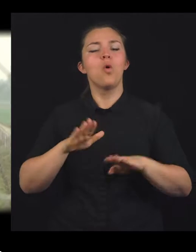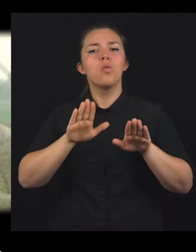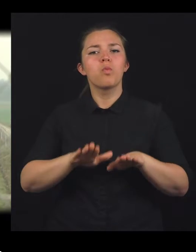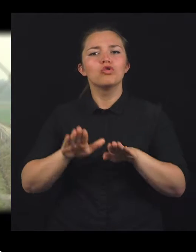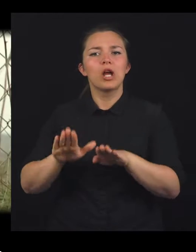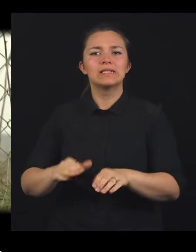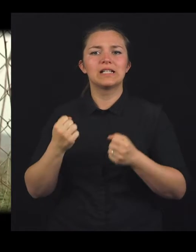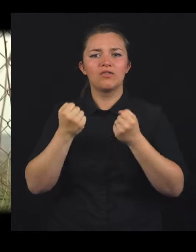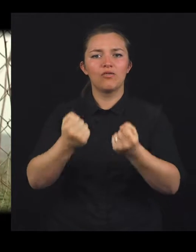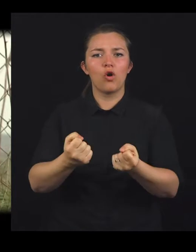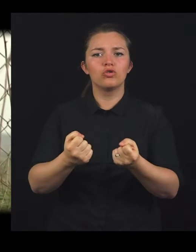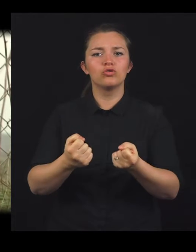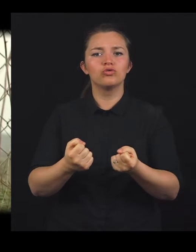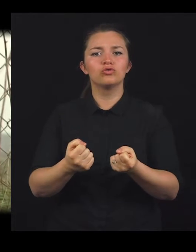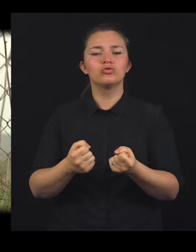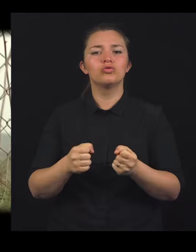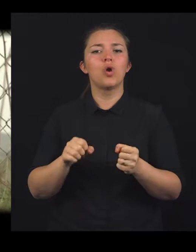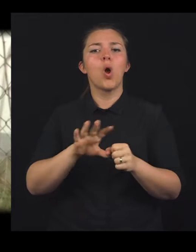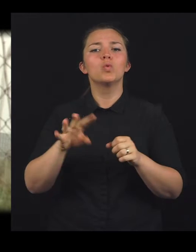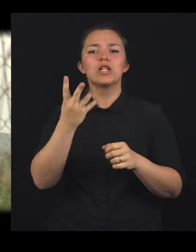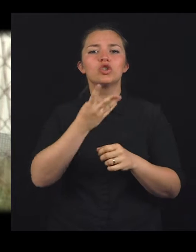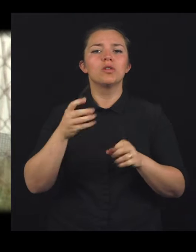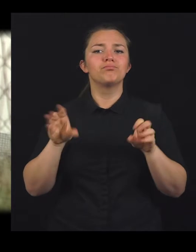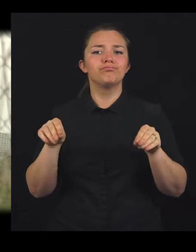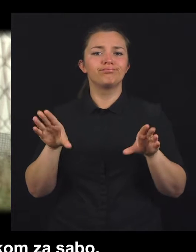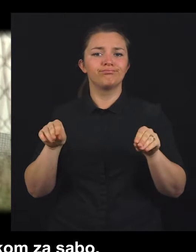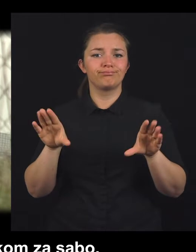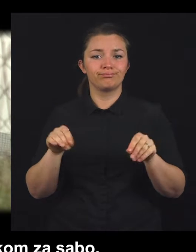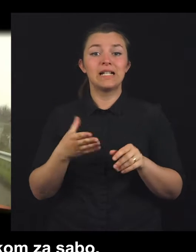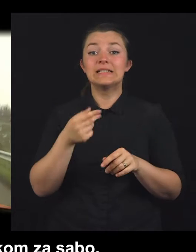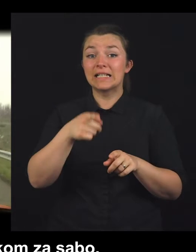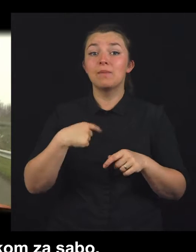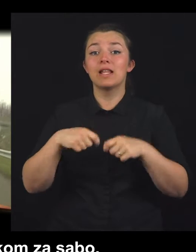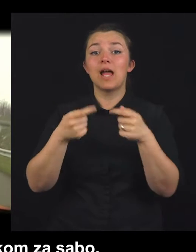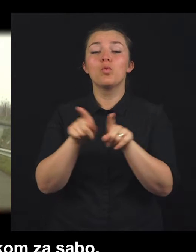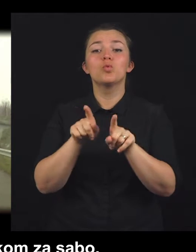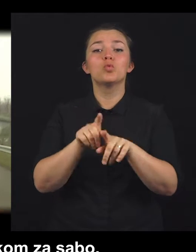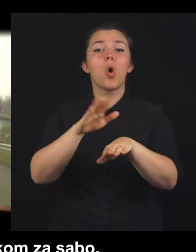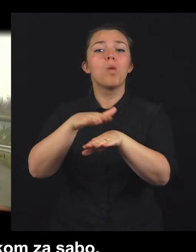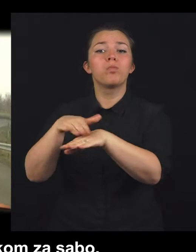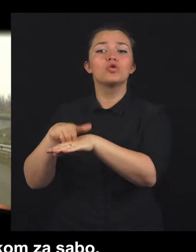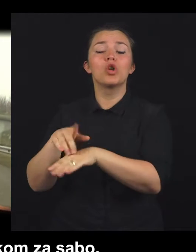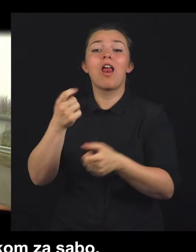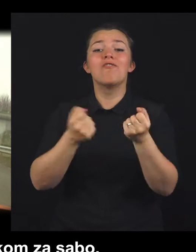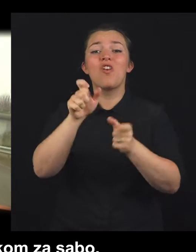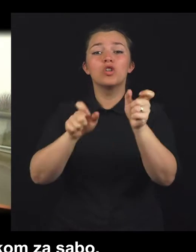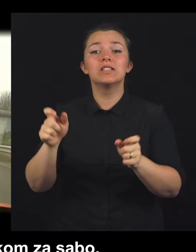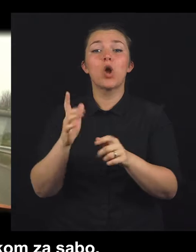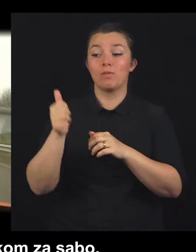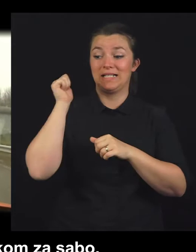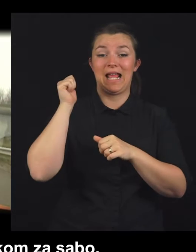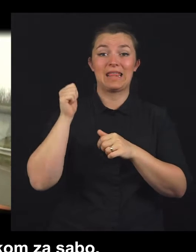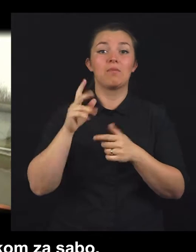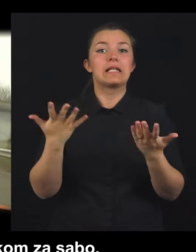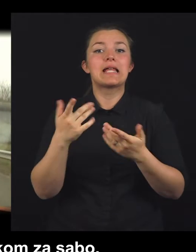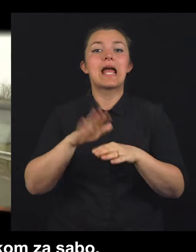upočasniti vožno, priklopiti vse smer okaze. S tem seveda dajamo tudi signal voznikom za